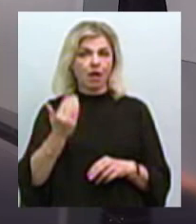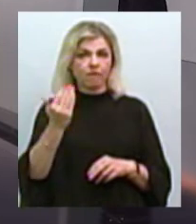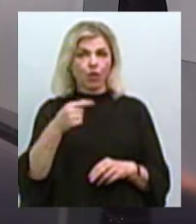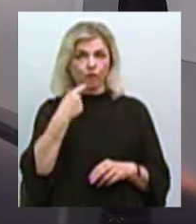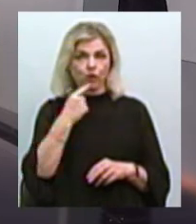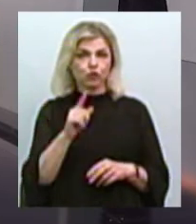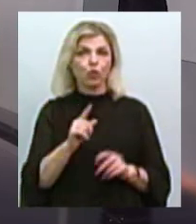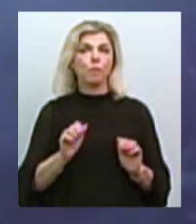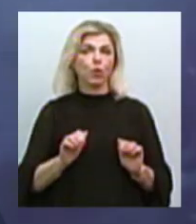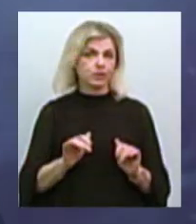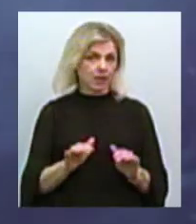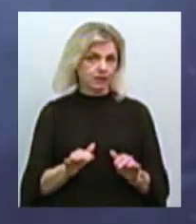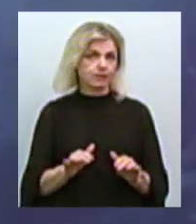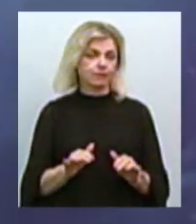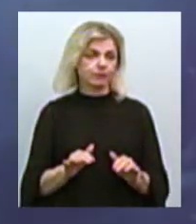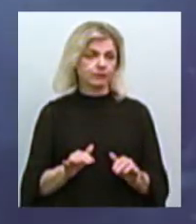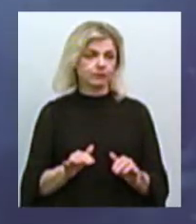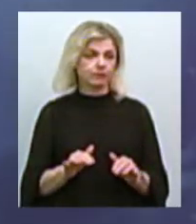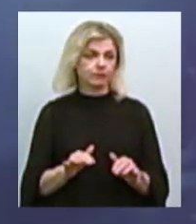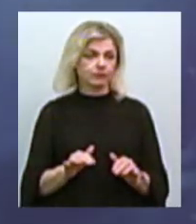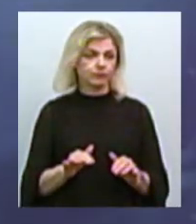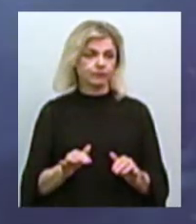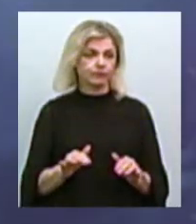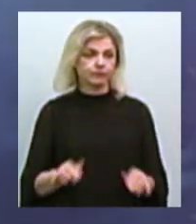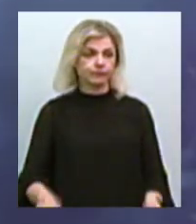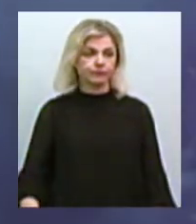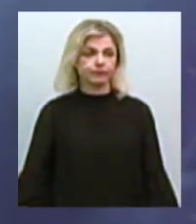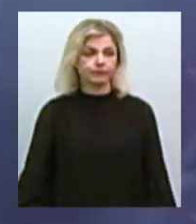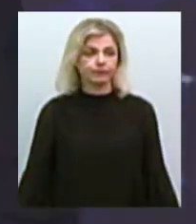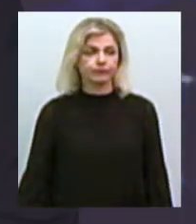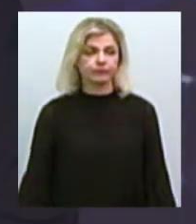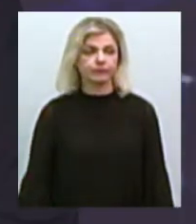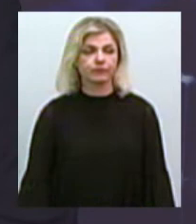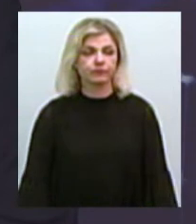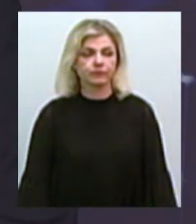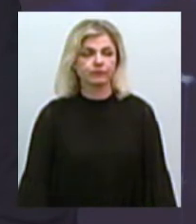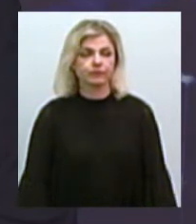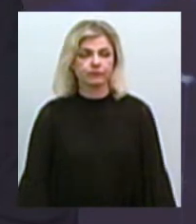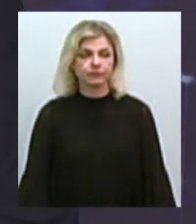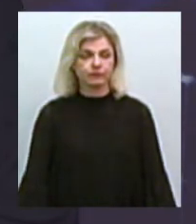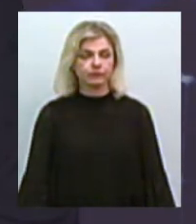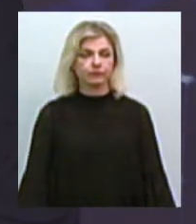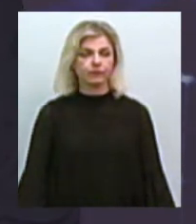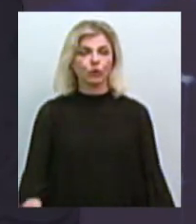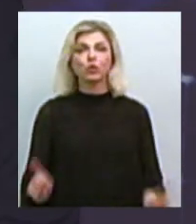що процес швидкоплинний, змінний, тобто змінюються